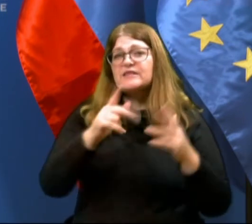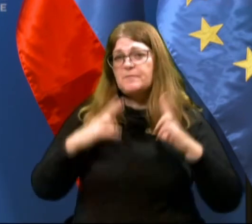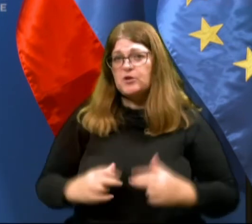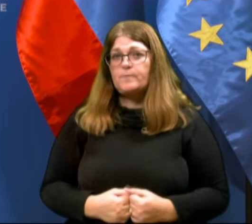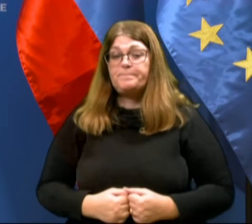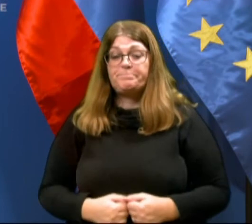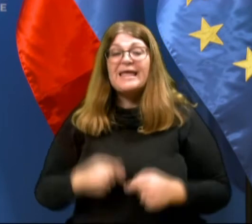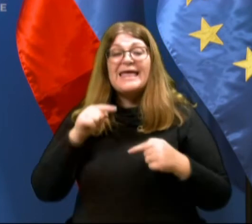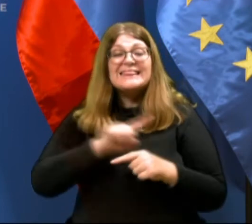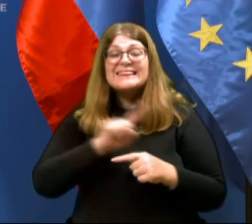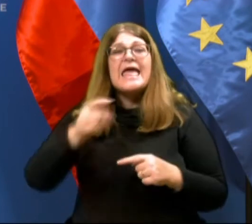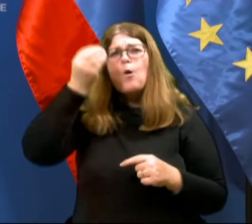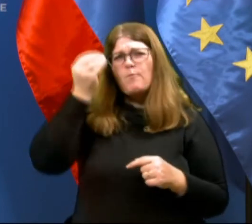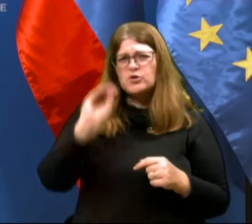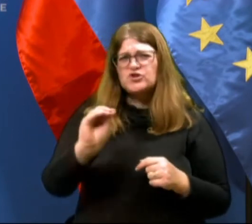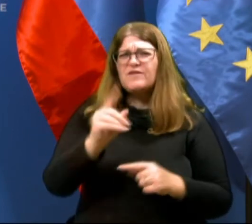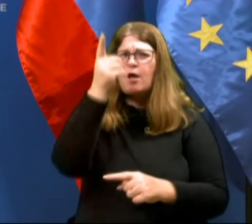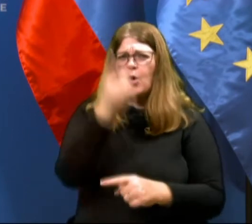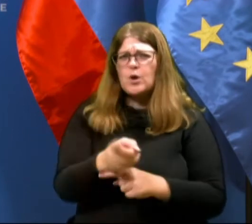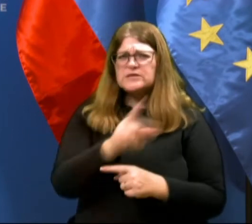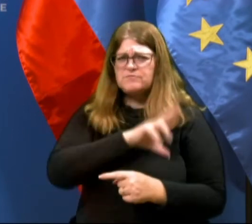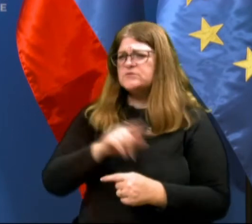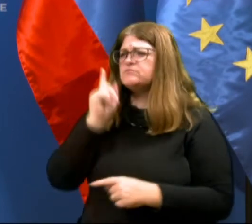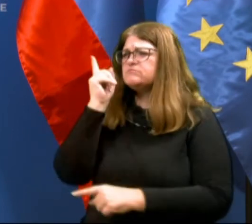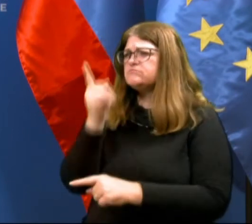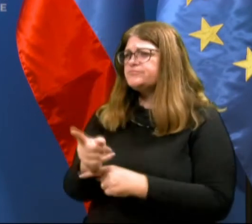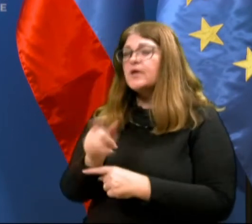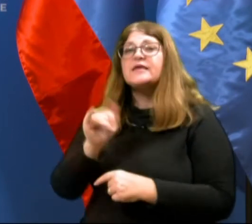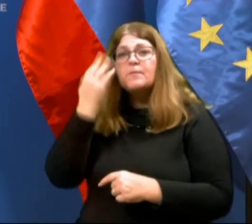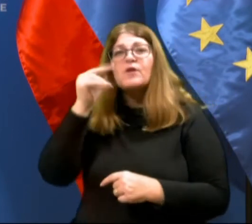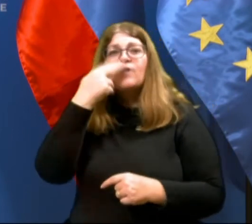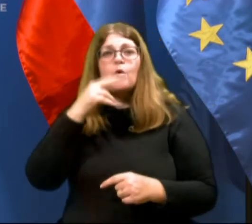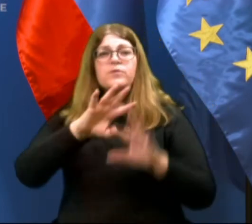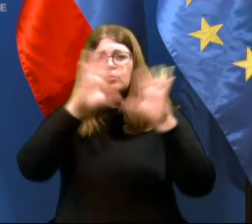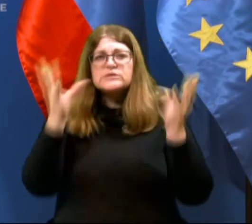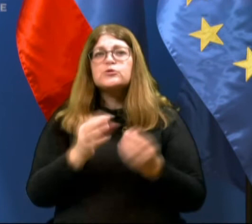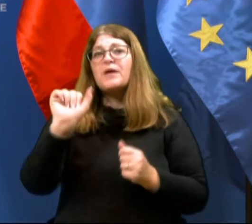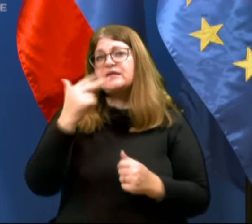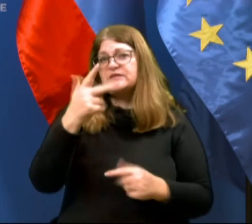vrstnih kršitev, torej ne upoštevanje ukaza policista je bilo v novembro 31.